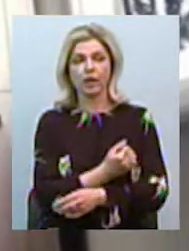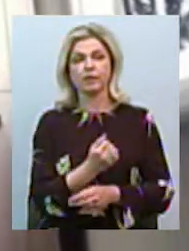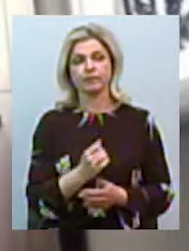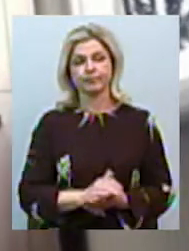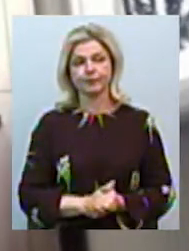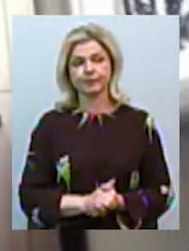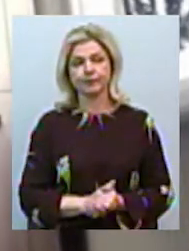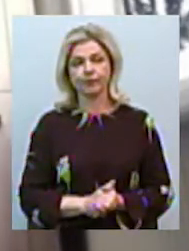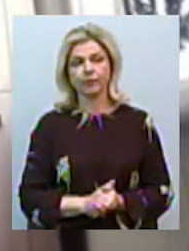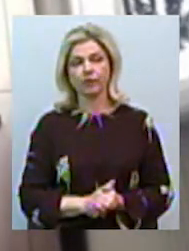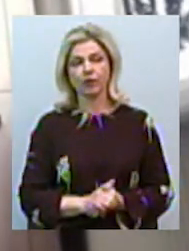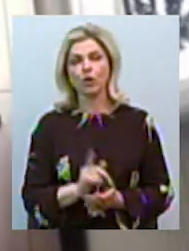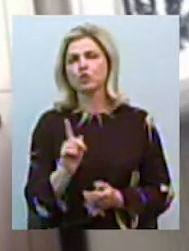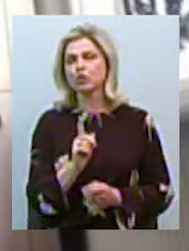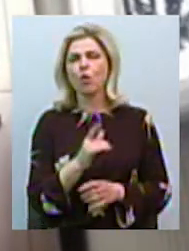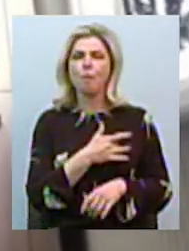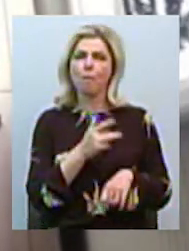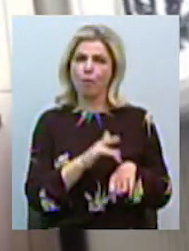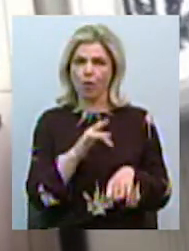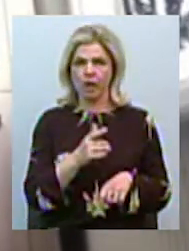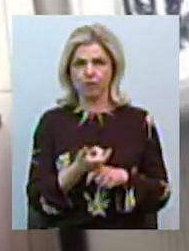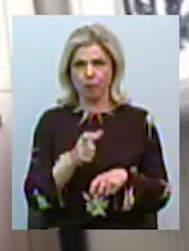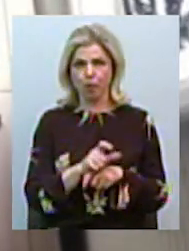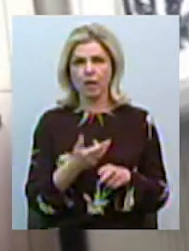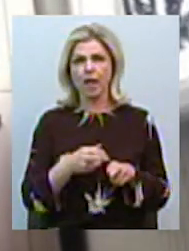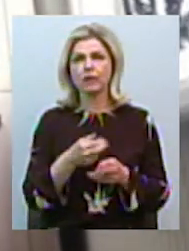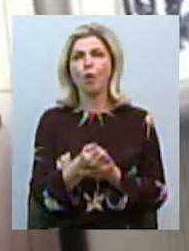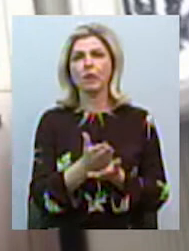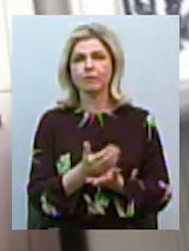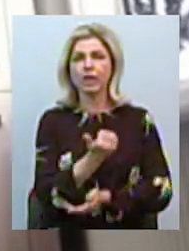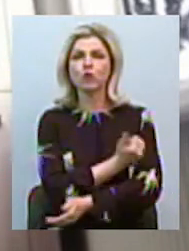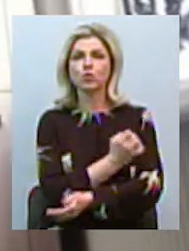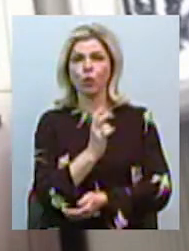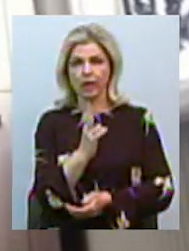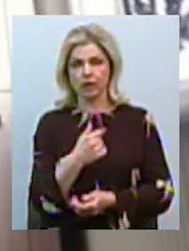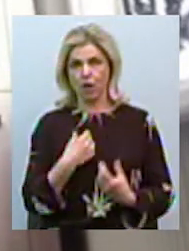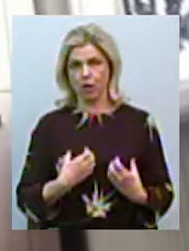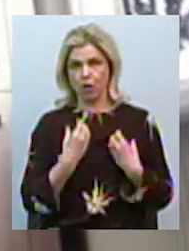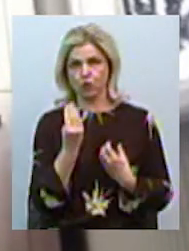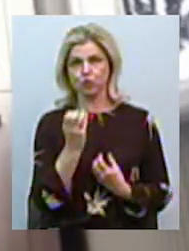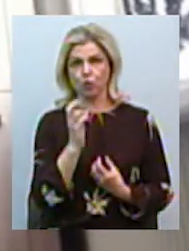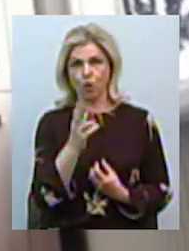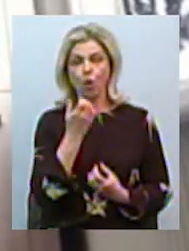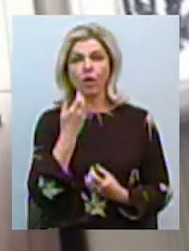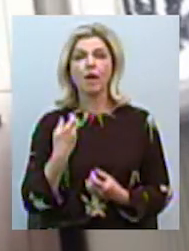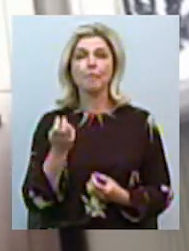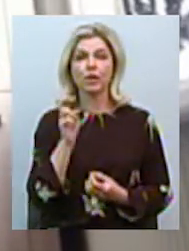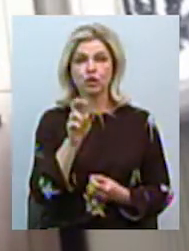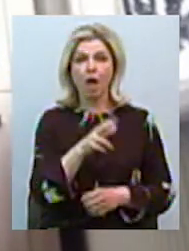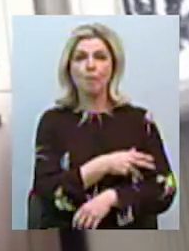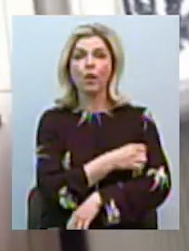часу. Ось те, що болить найбільше, напевно, сьогоднішній, це забезпечення інсуліном. Я була просто в шоці, коли приїхала в поліклініку за